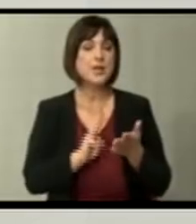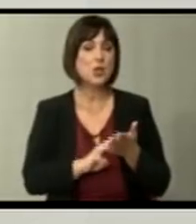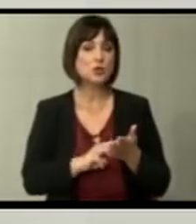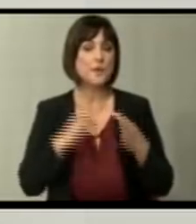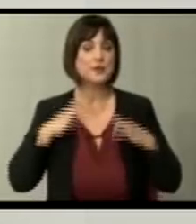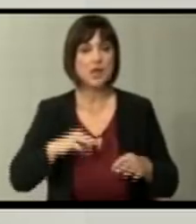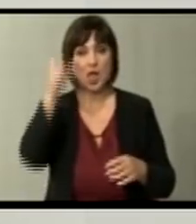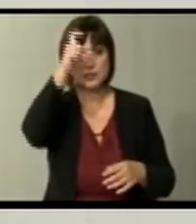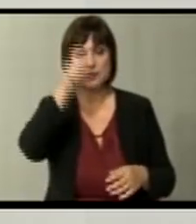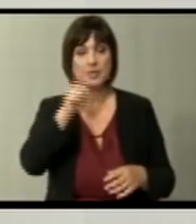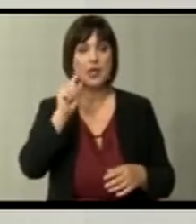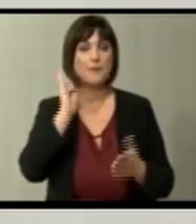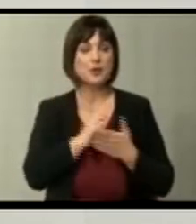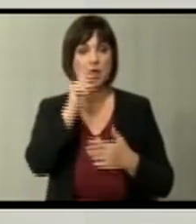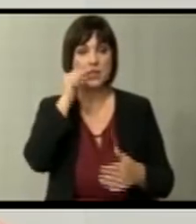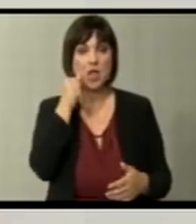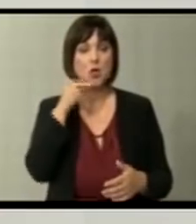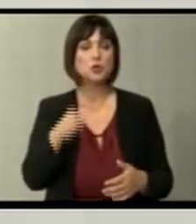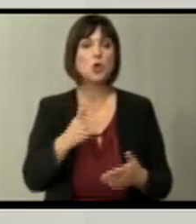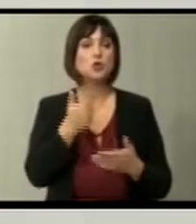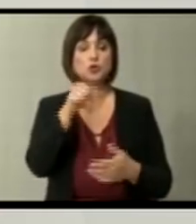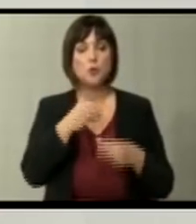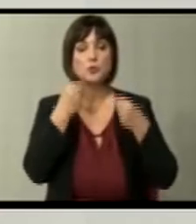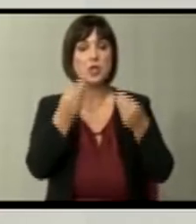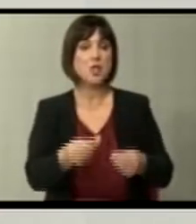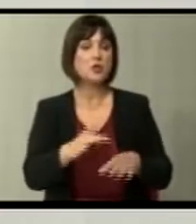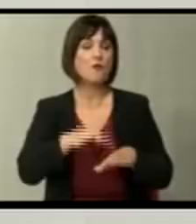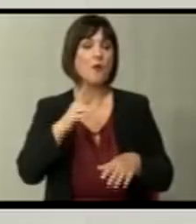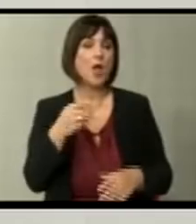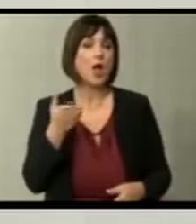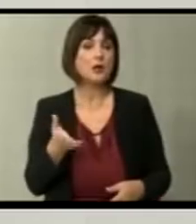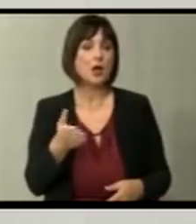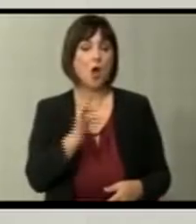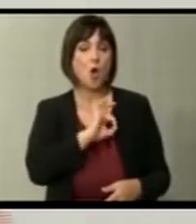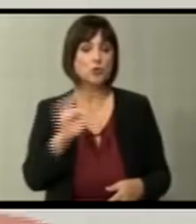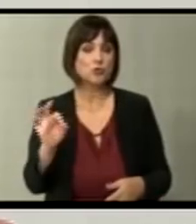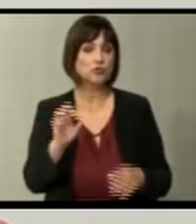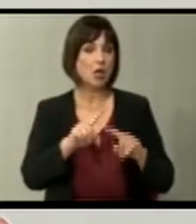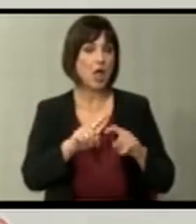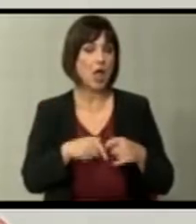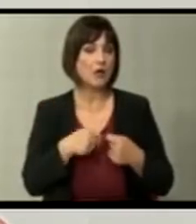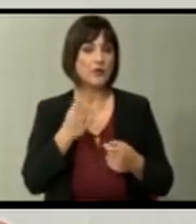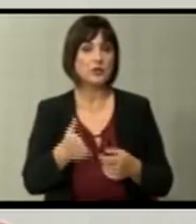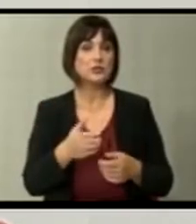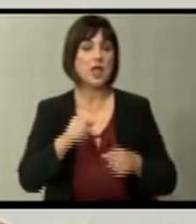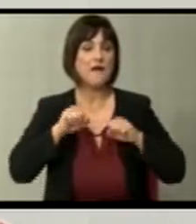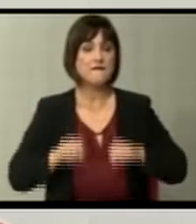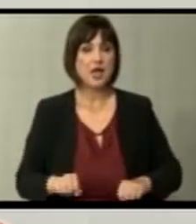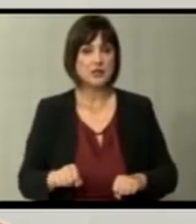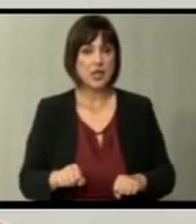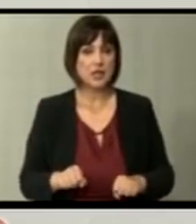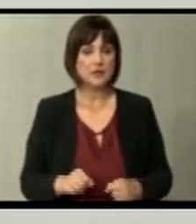беше националист. На Милошевич то му се даде во моментот како отлична алатка за владејни.